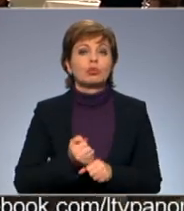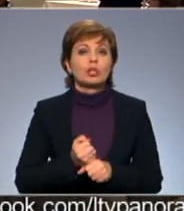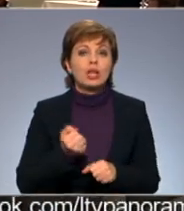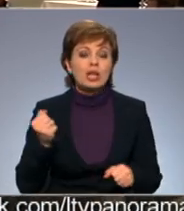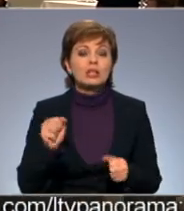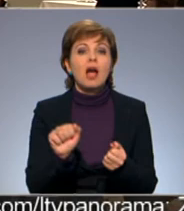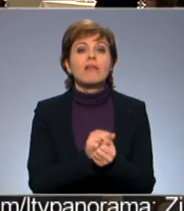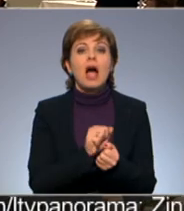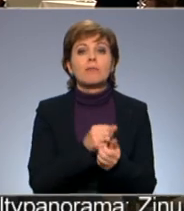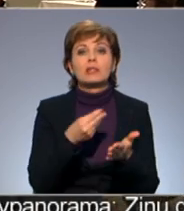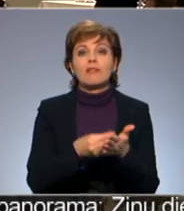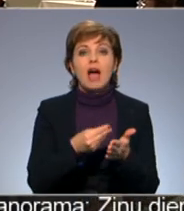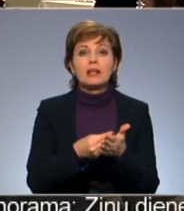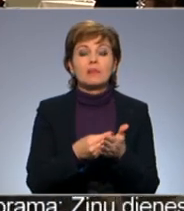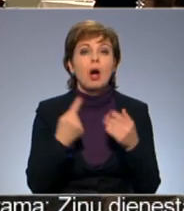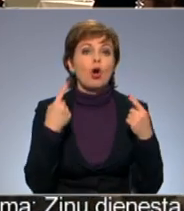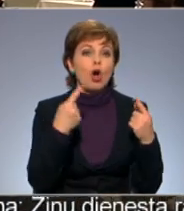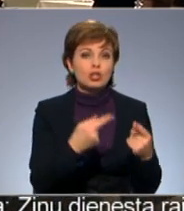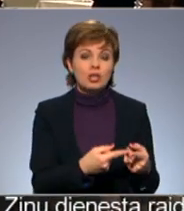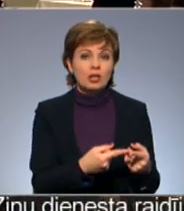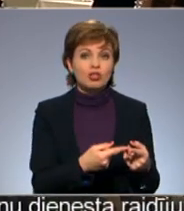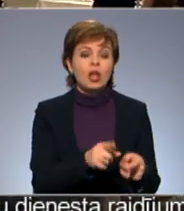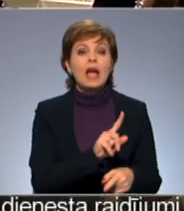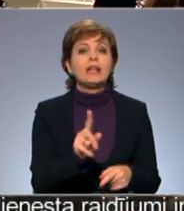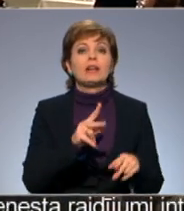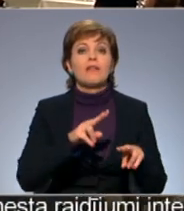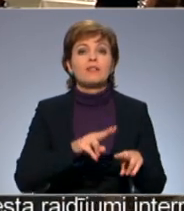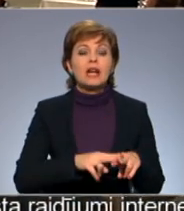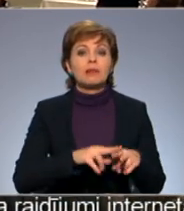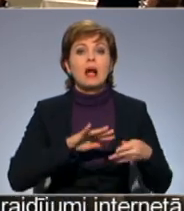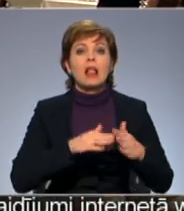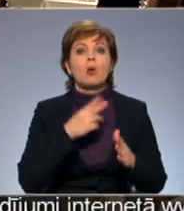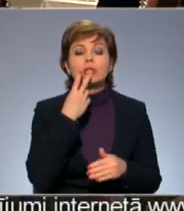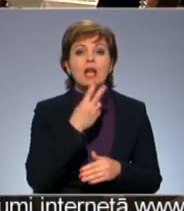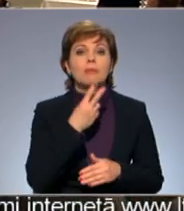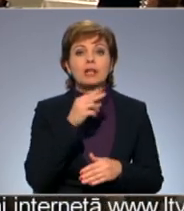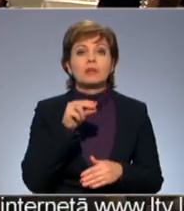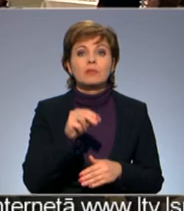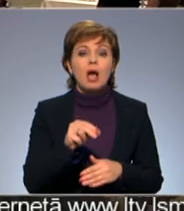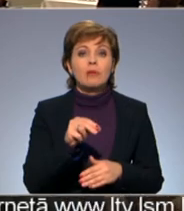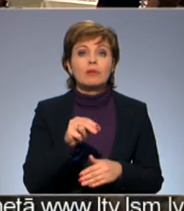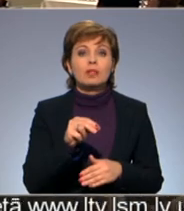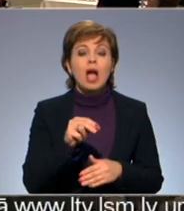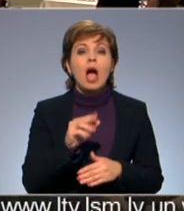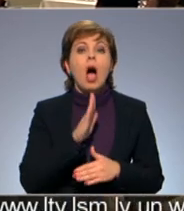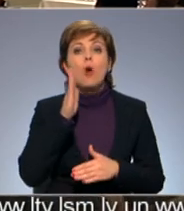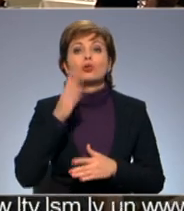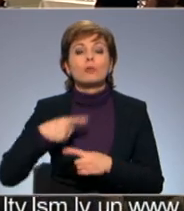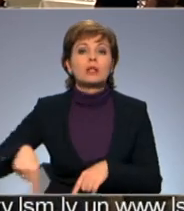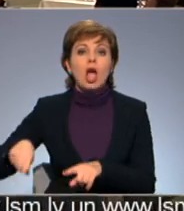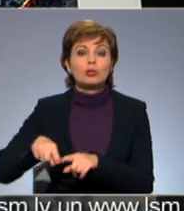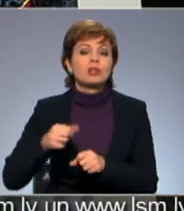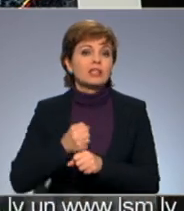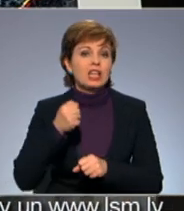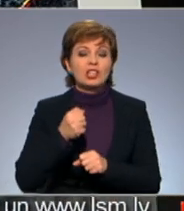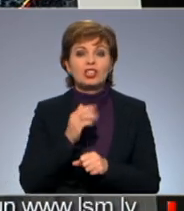tur arī tās dabas vērtības ir vairāk koncentrējušās. Un ir vietas, piemēram, lauksainiecības zemes teritorijas austrumu galā, kur nebūs tik stingas